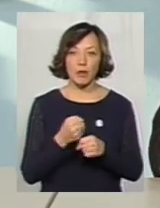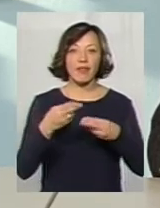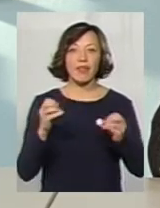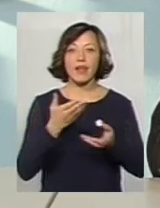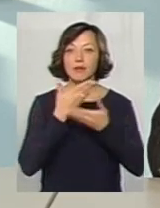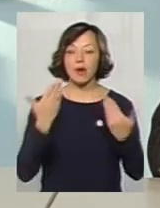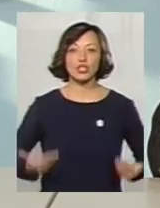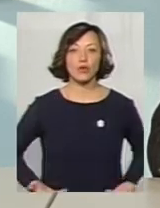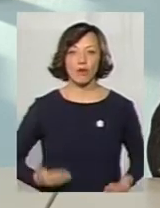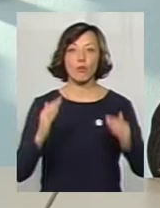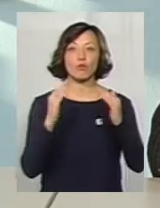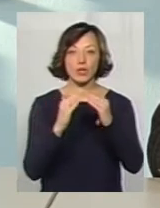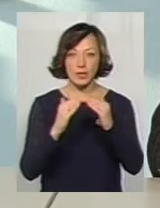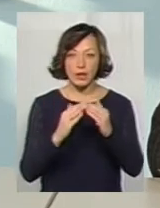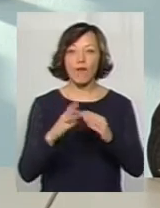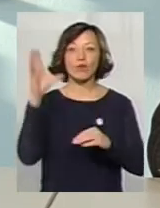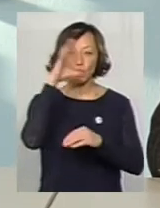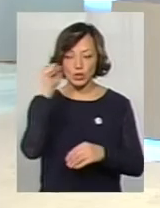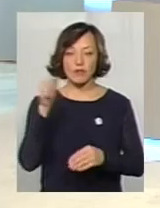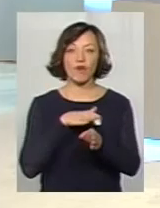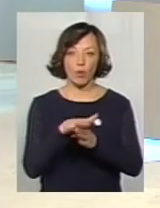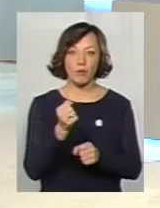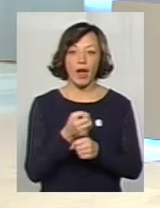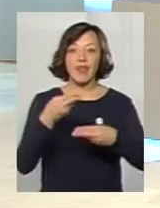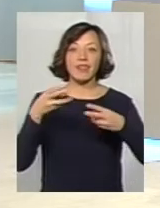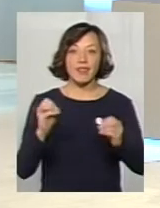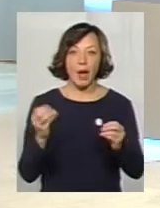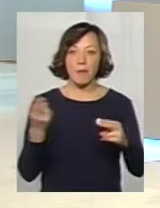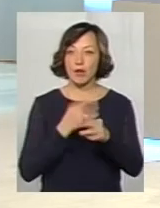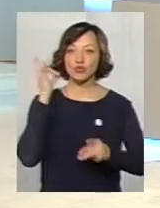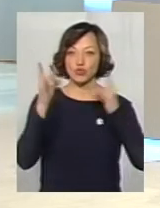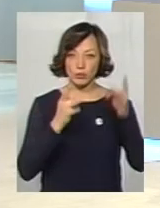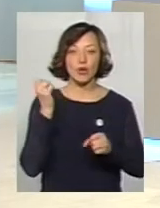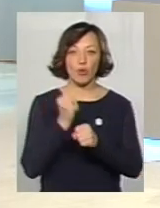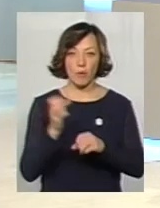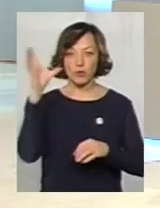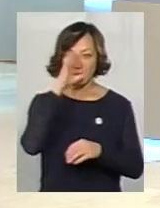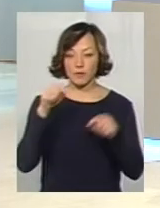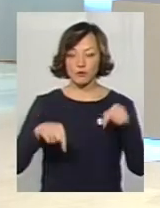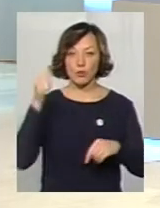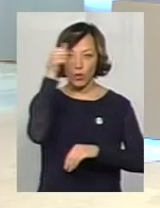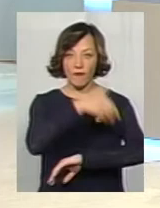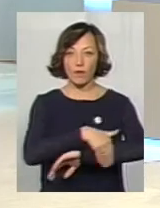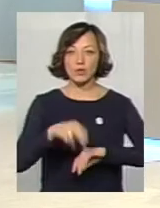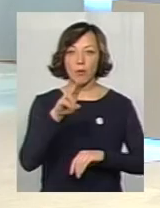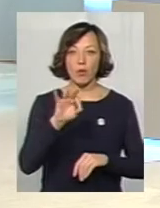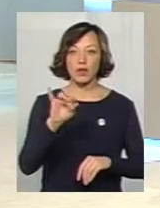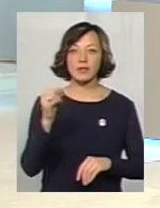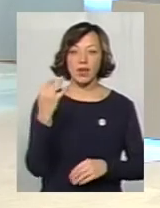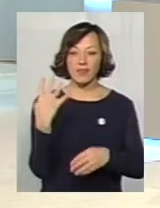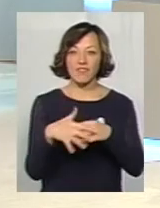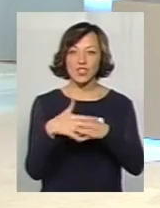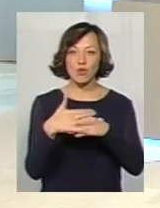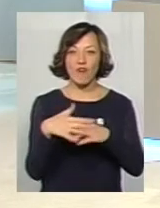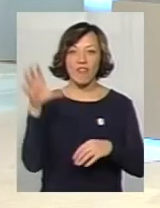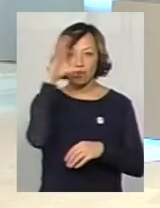немає житлових будинків, ми роботи проводимо вночі. Де роботи безшумні, ми їх робимо вночі. Наприклад, цього року вулицю Подільську ми фрезерували вночі,